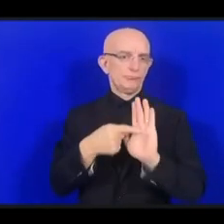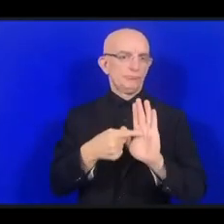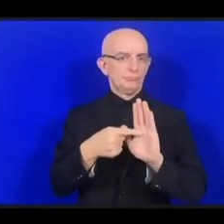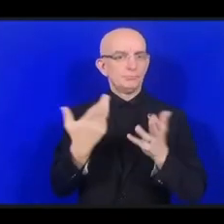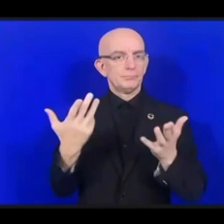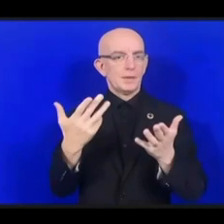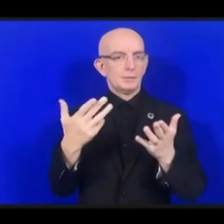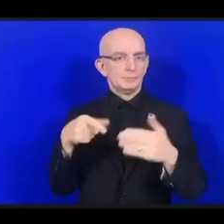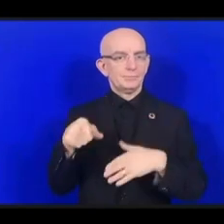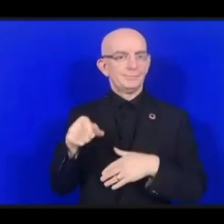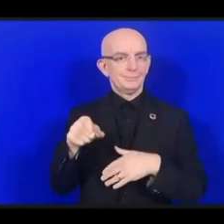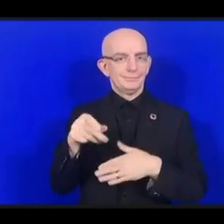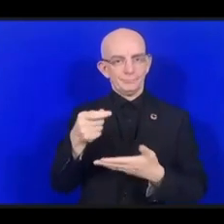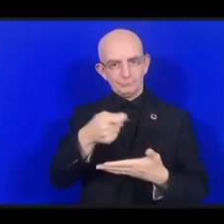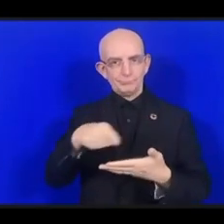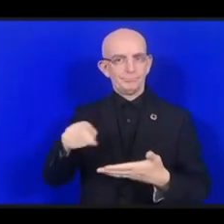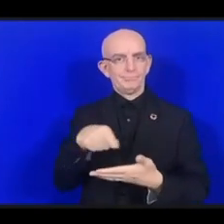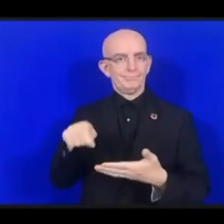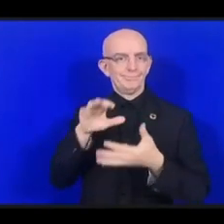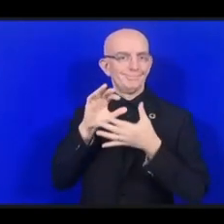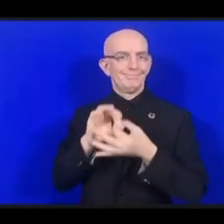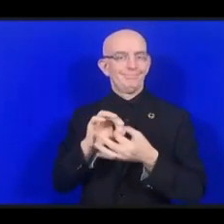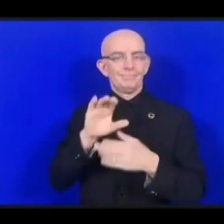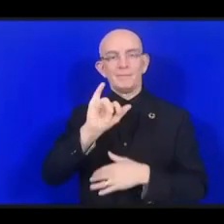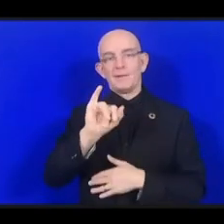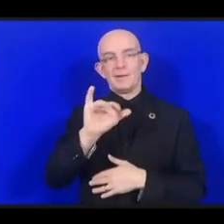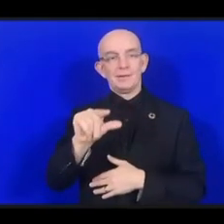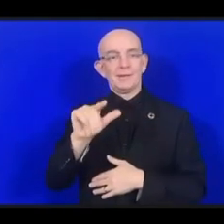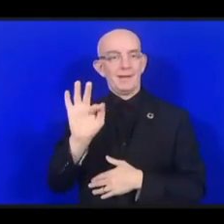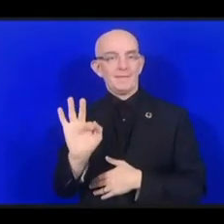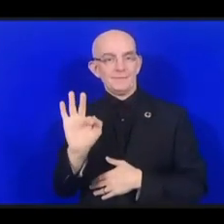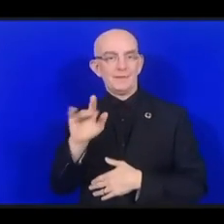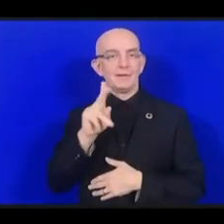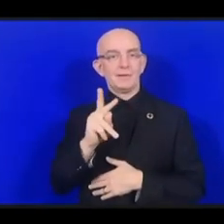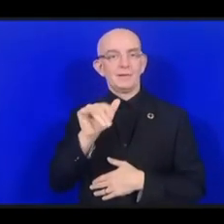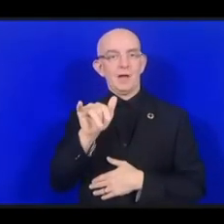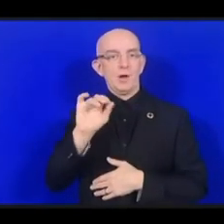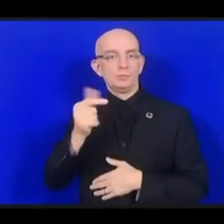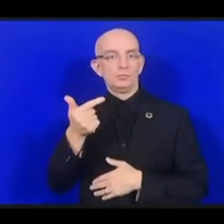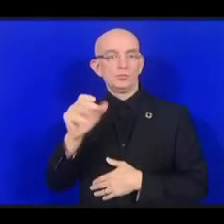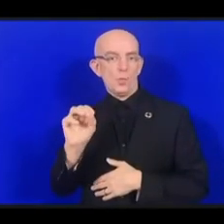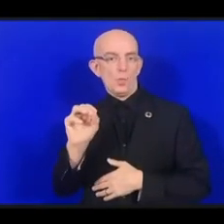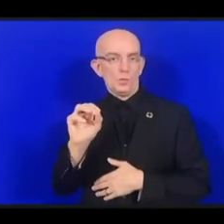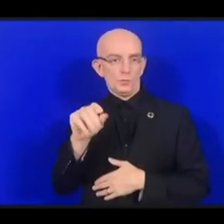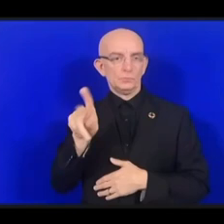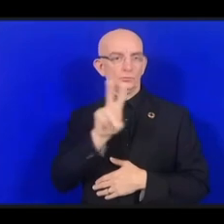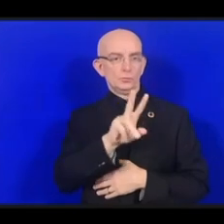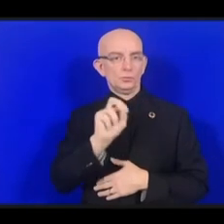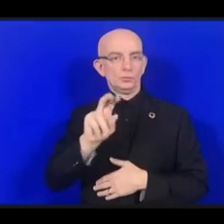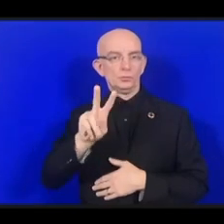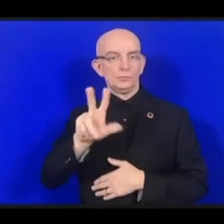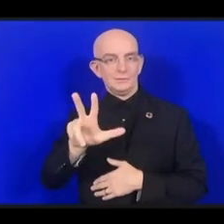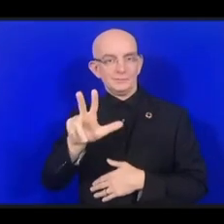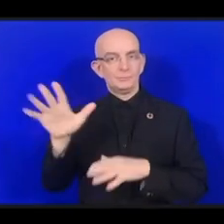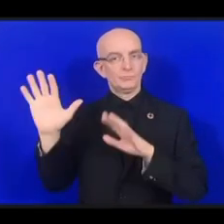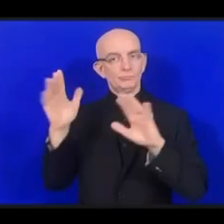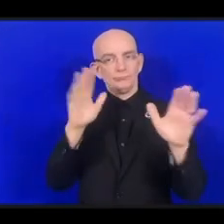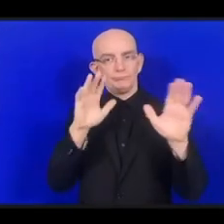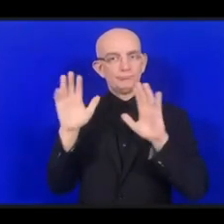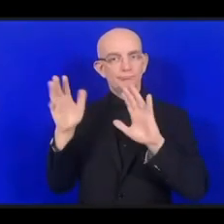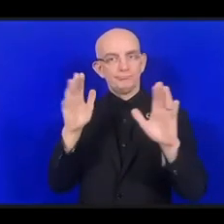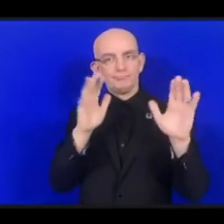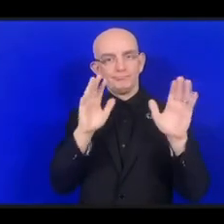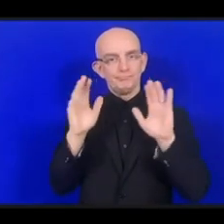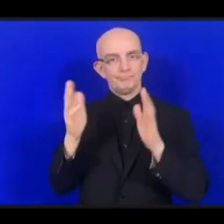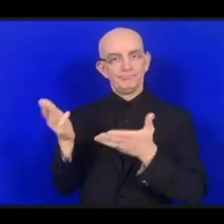единого иероглифа канджи, который представляет форум IGF Киото 2023. Давайте